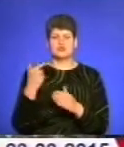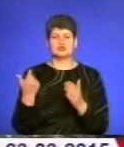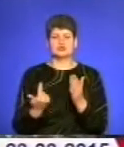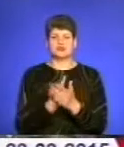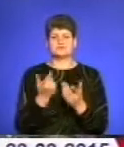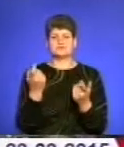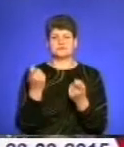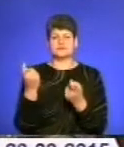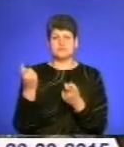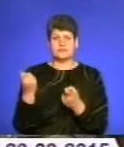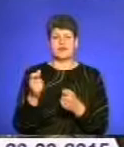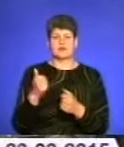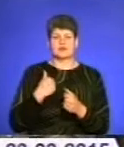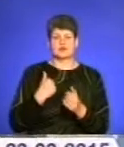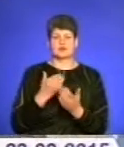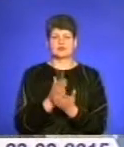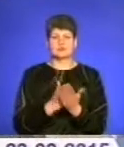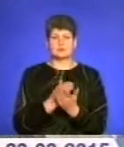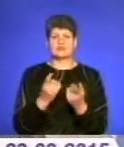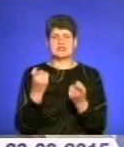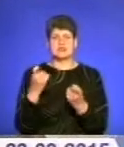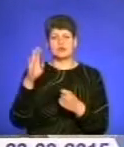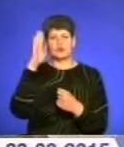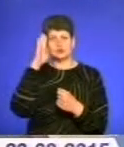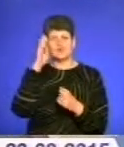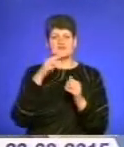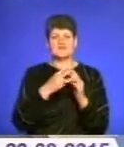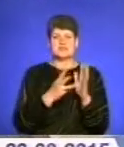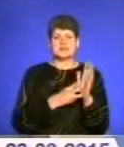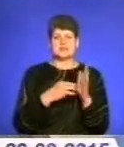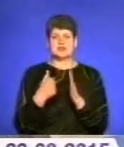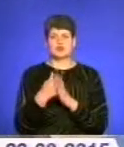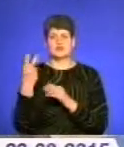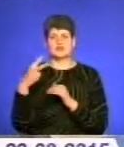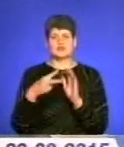призив на військову строкову службу. Призиватимуть хлопців від 18 до 27 років.